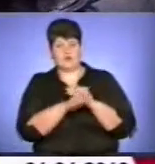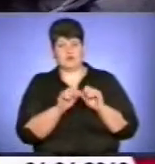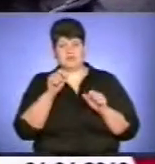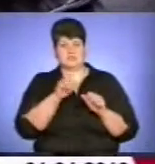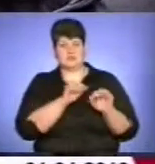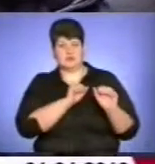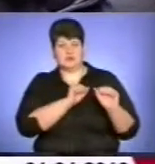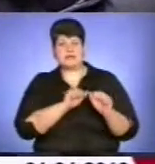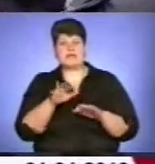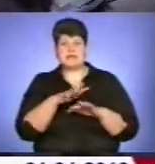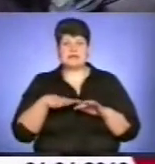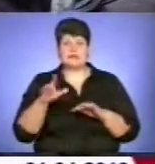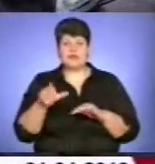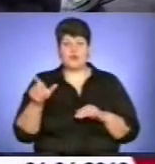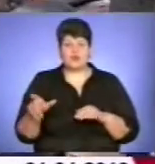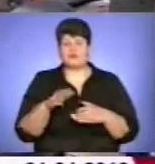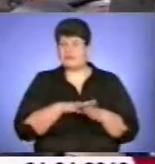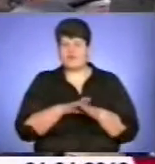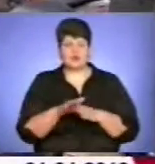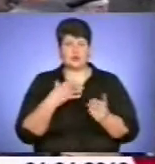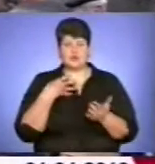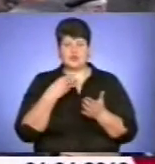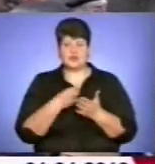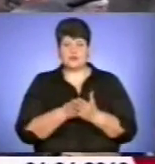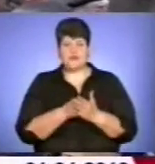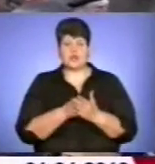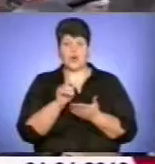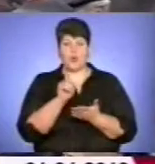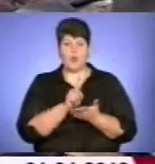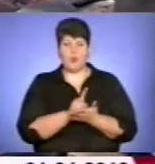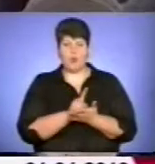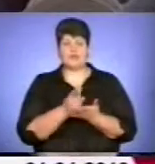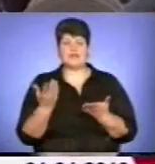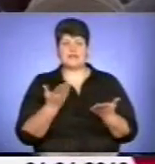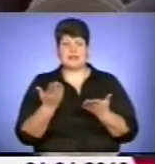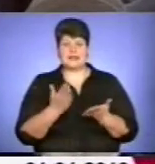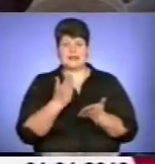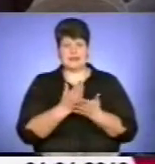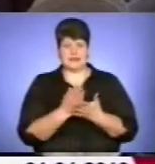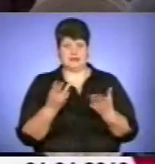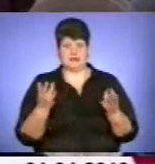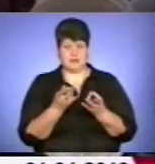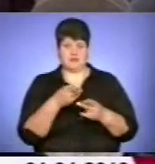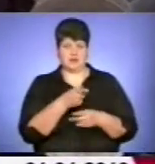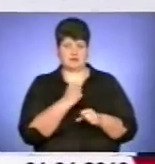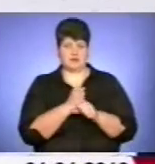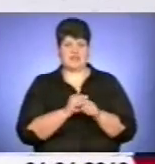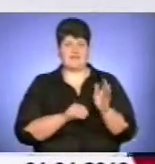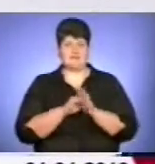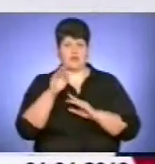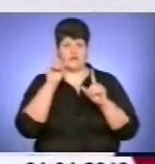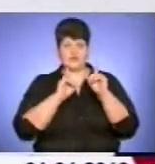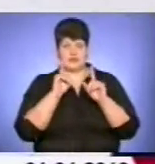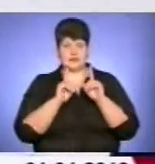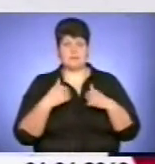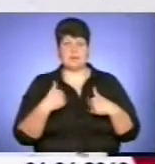народом і не виконують своїх правильних обов'язків, які їм положено робити в Верховній Раді. Ми